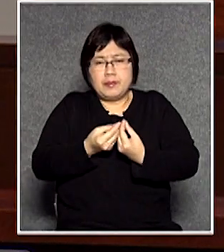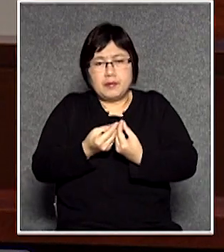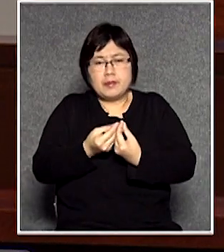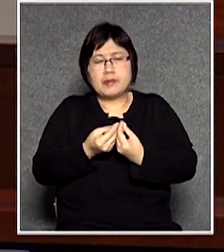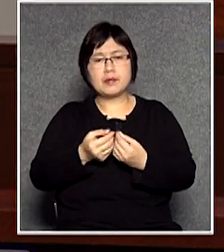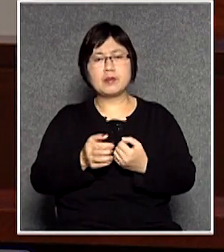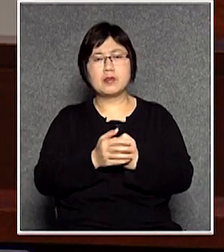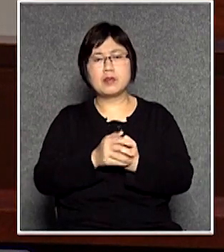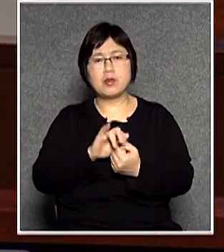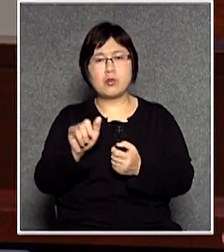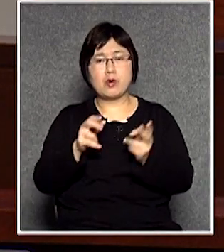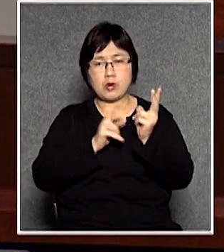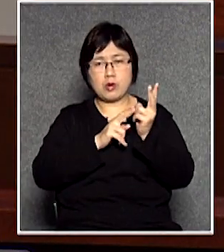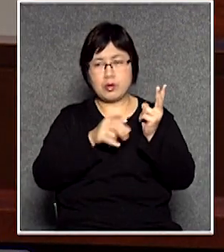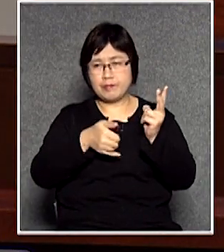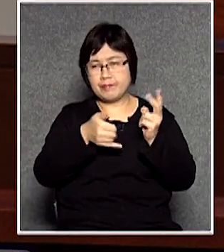你去旺角逛逛